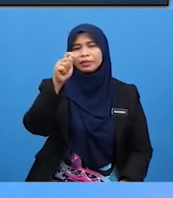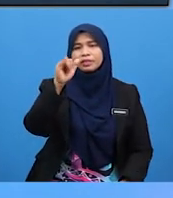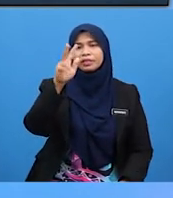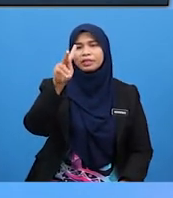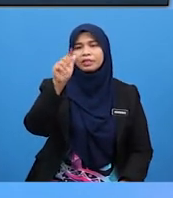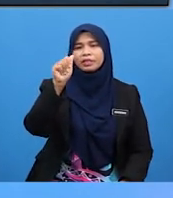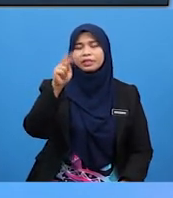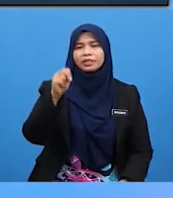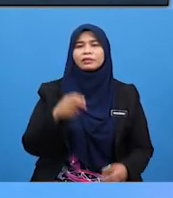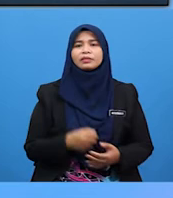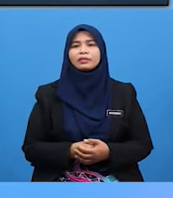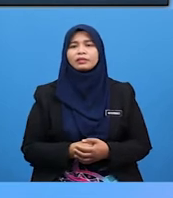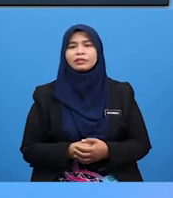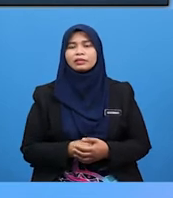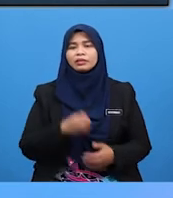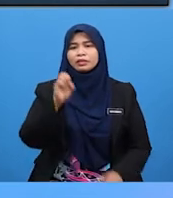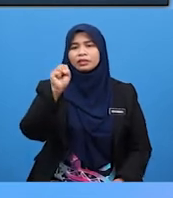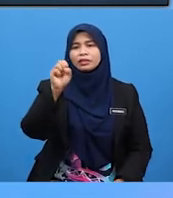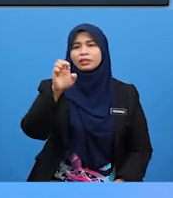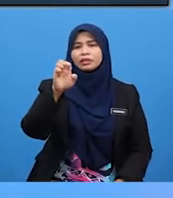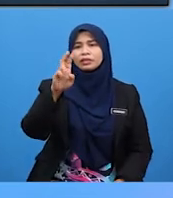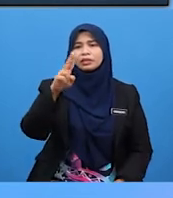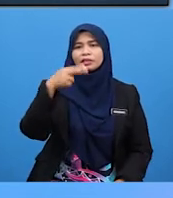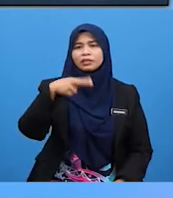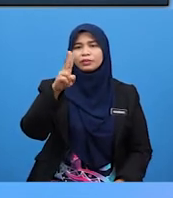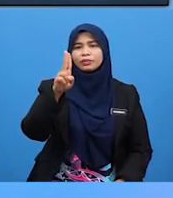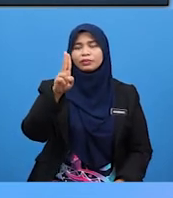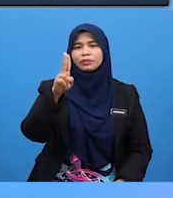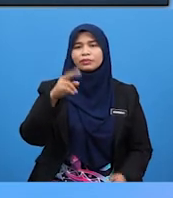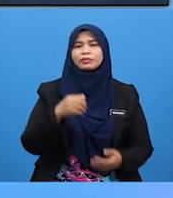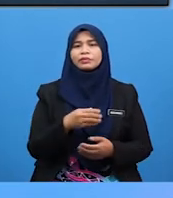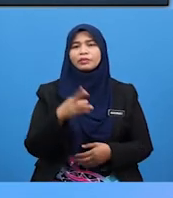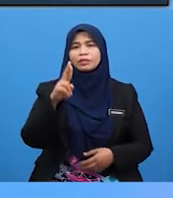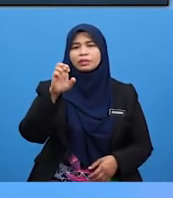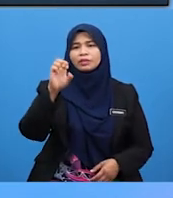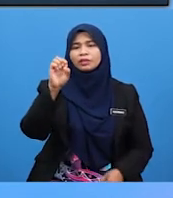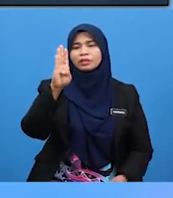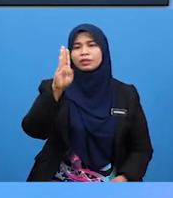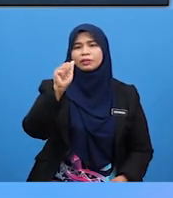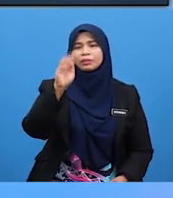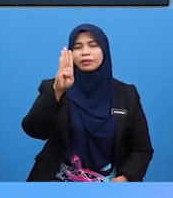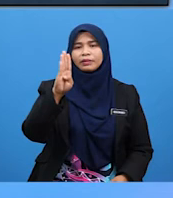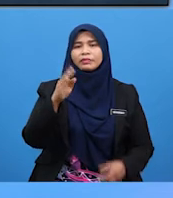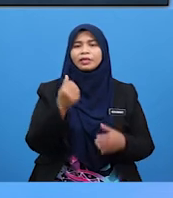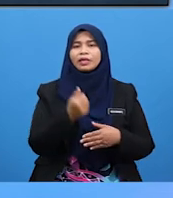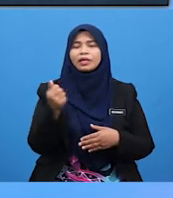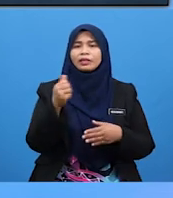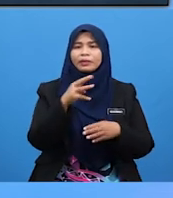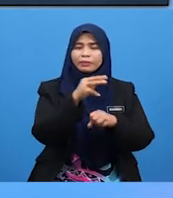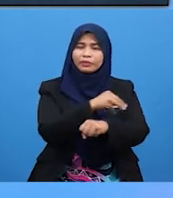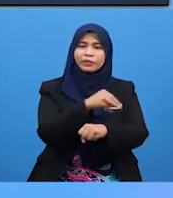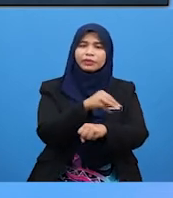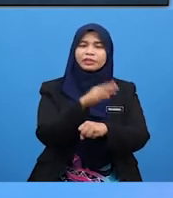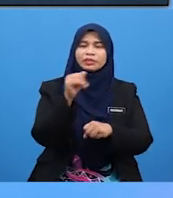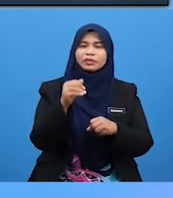Erhu Dan rebab Adalah Alat muzik Yang